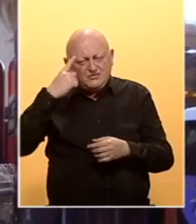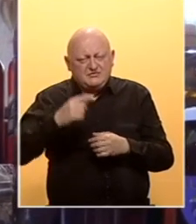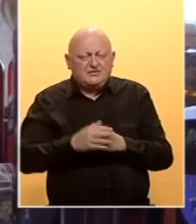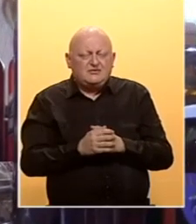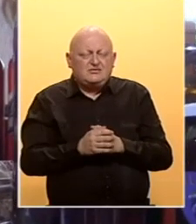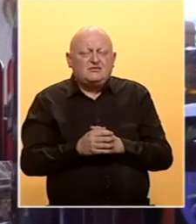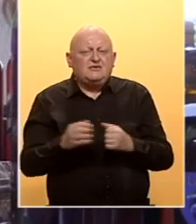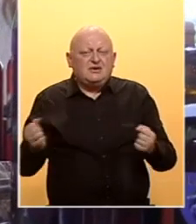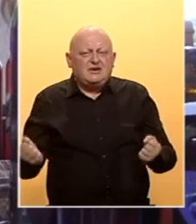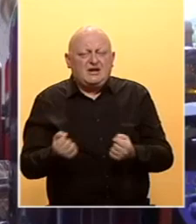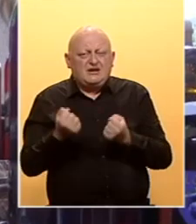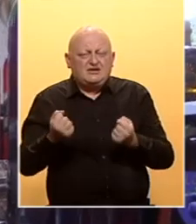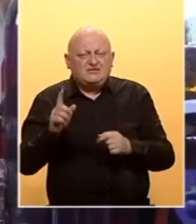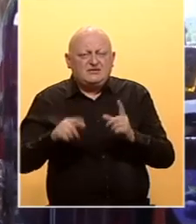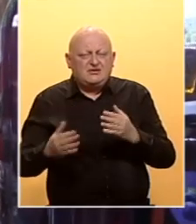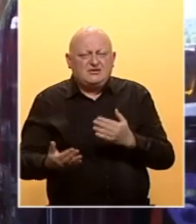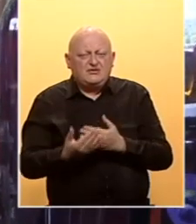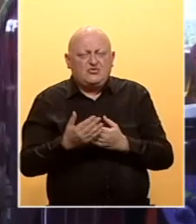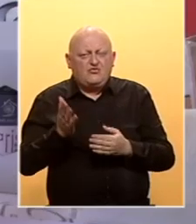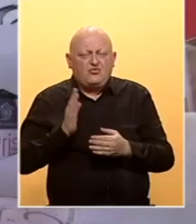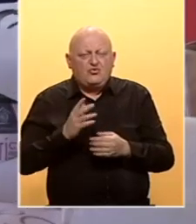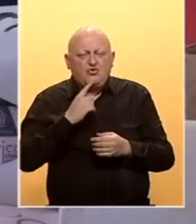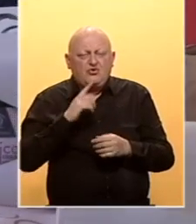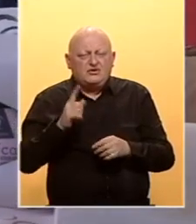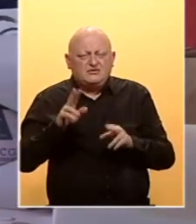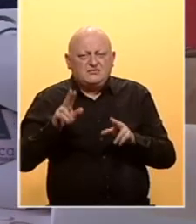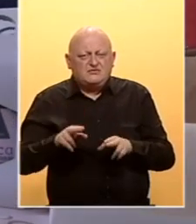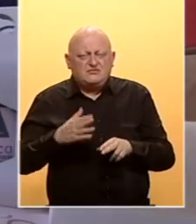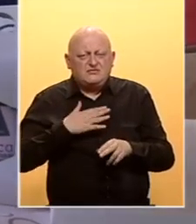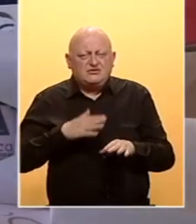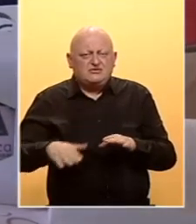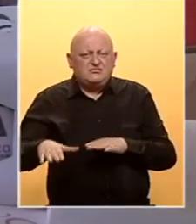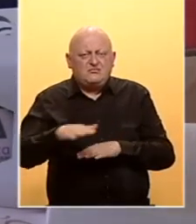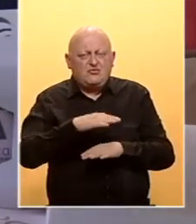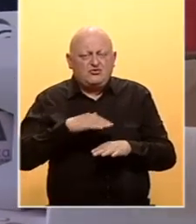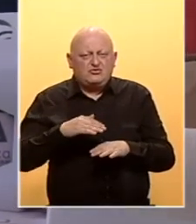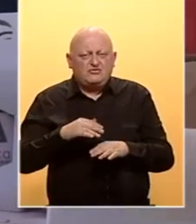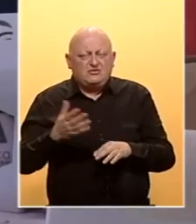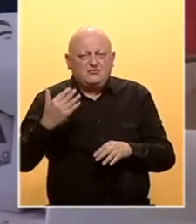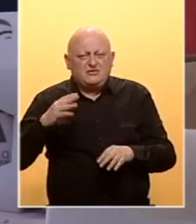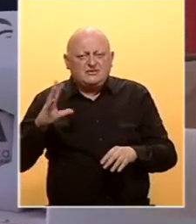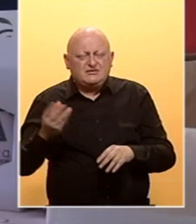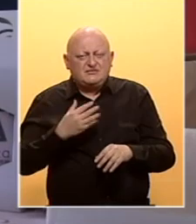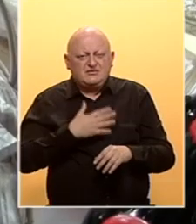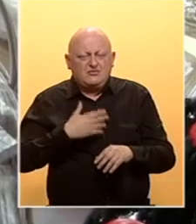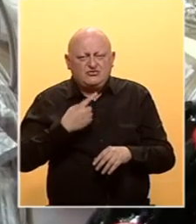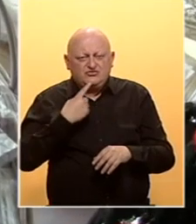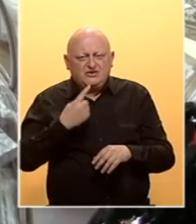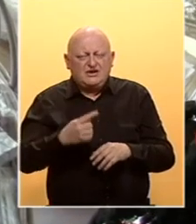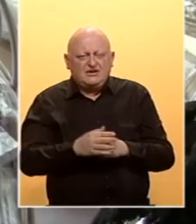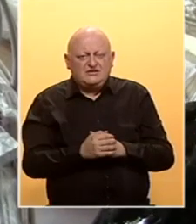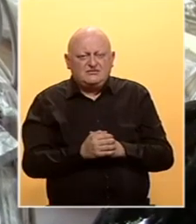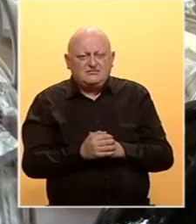razvoja nekih novih kultura koje nismo imali na našem području. Prije svega hoću da izvojimo